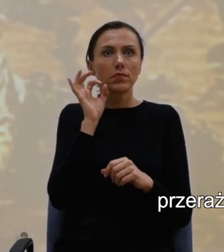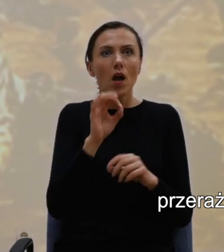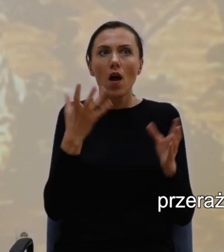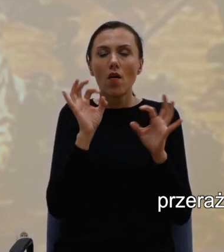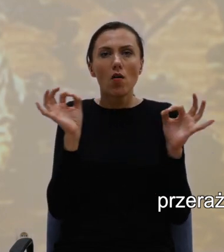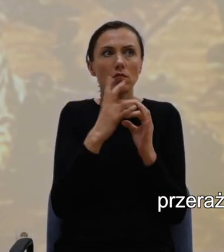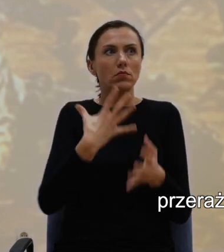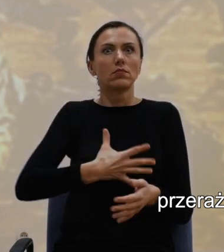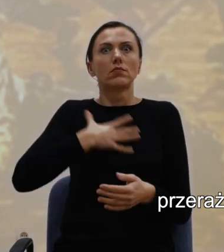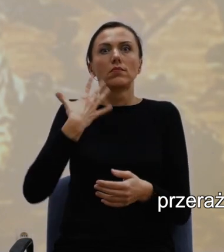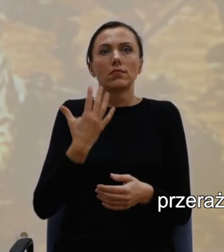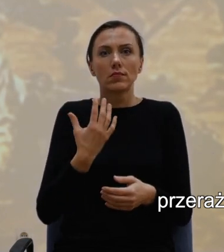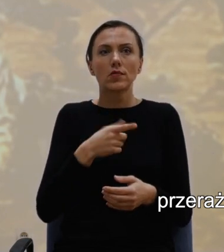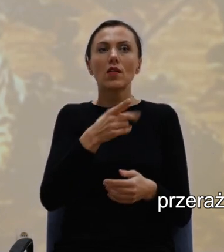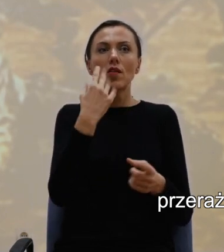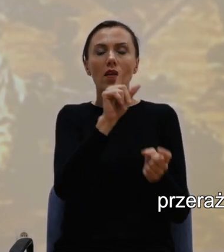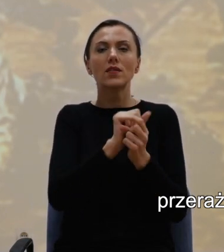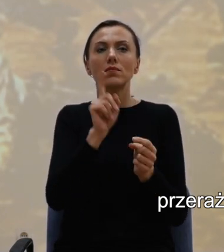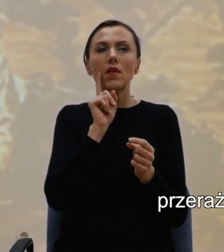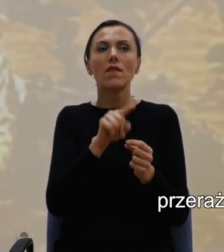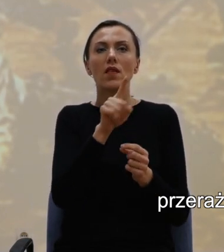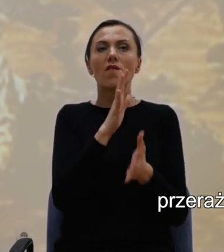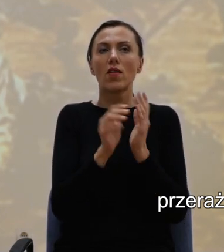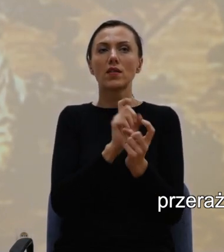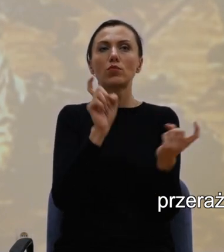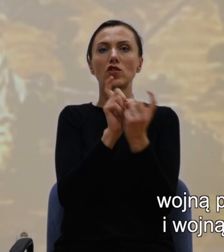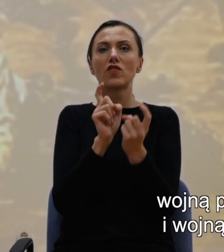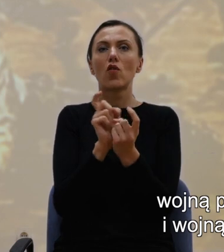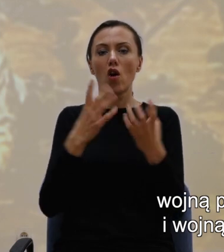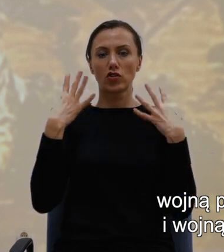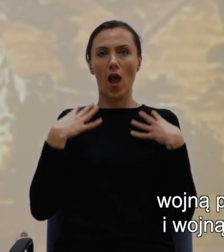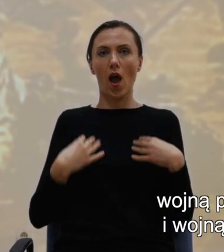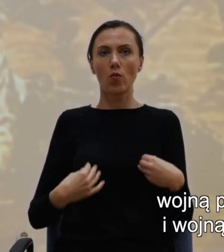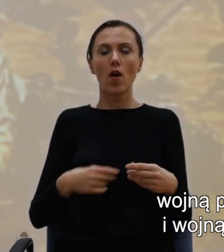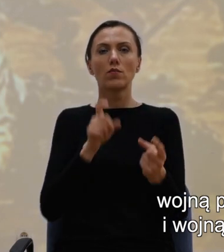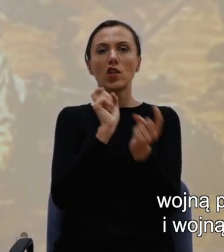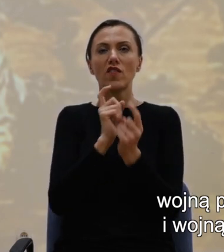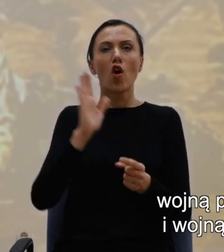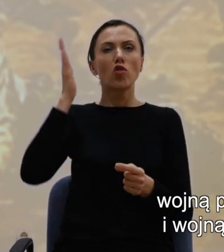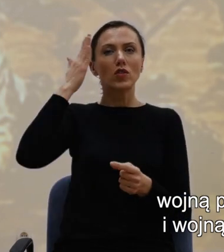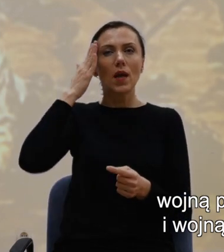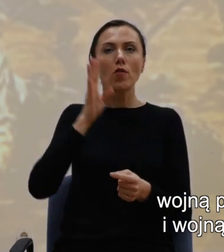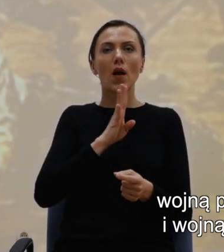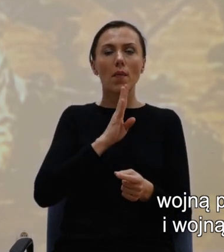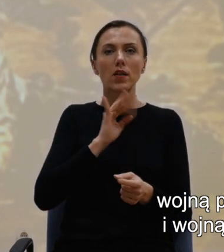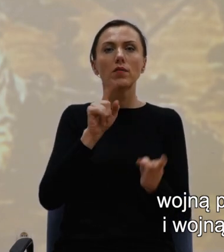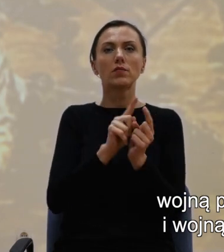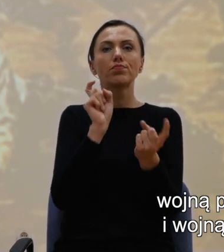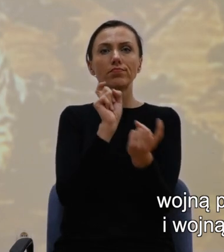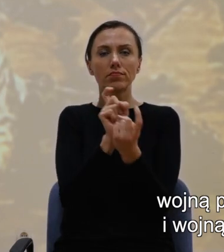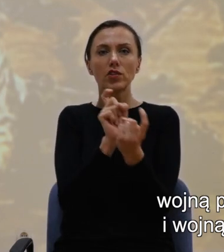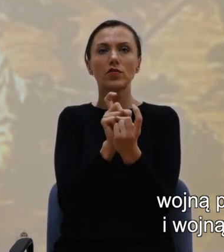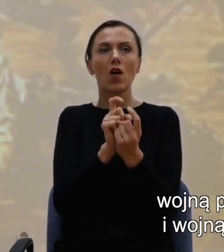o tym, że wojna secesyjna jest wojną przeciwko ciału, wojną przeciwko tożsamości amerykańskiej i wojną